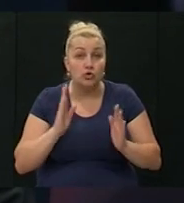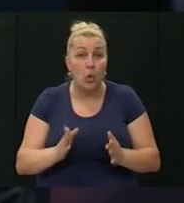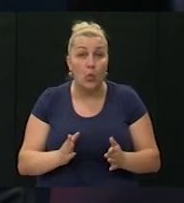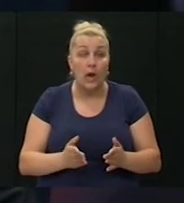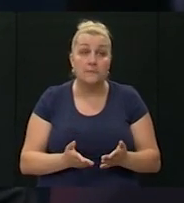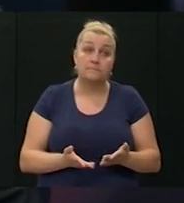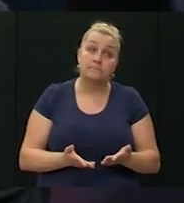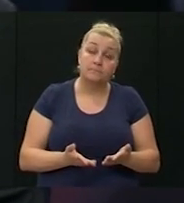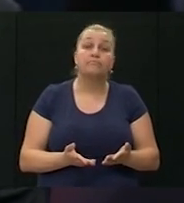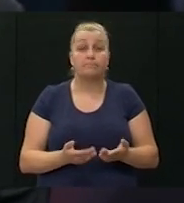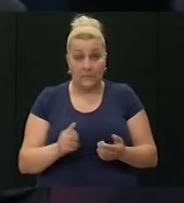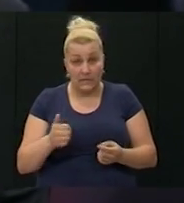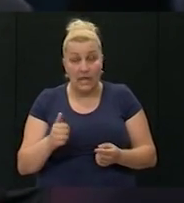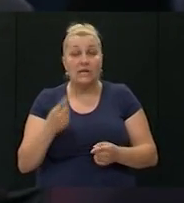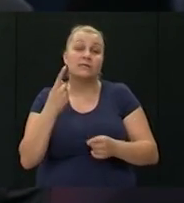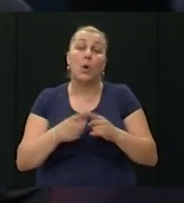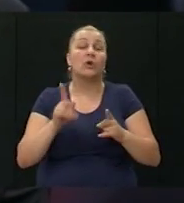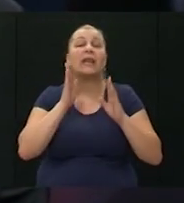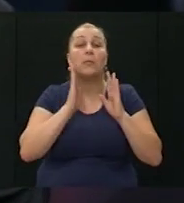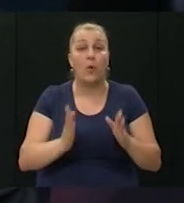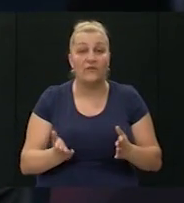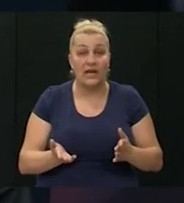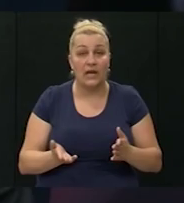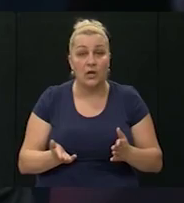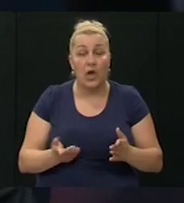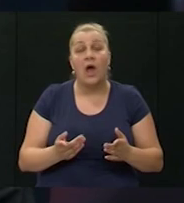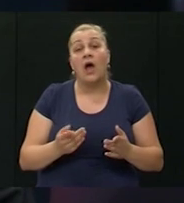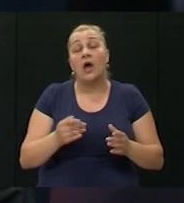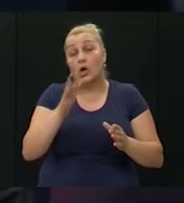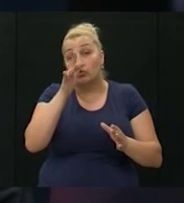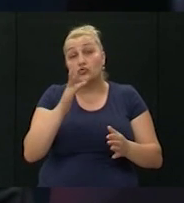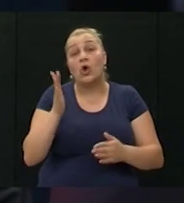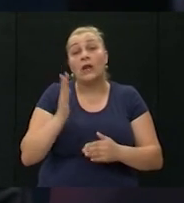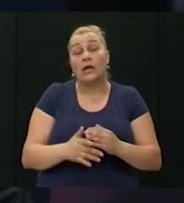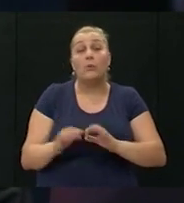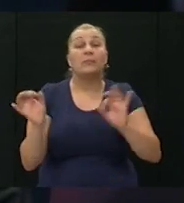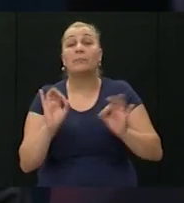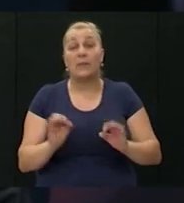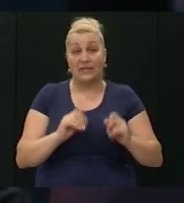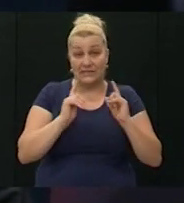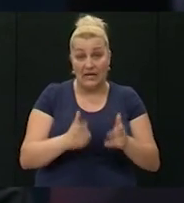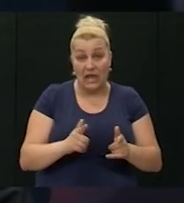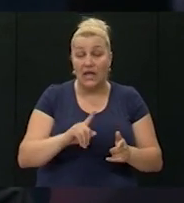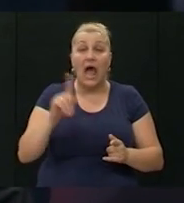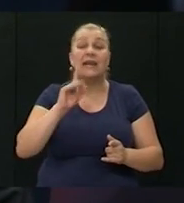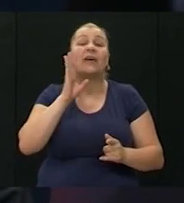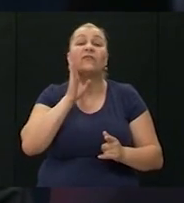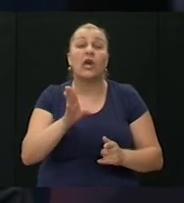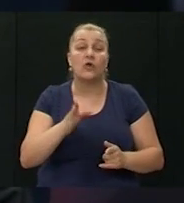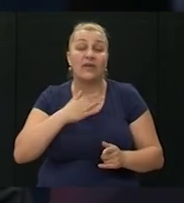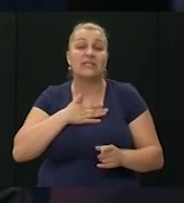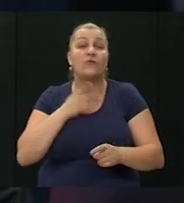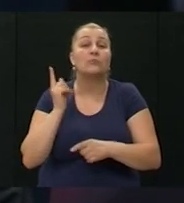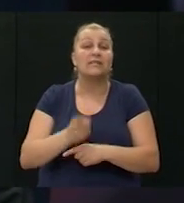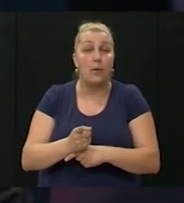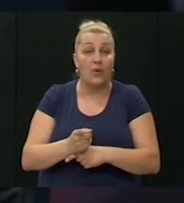Neposluha iz razloga nepovjerenja. I ružno je na konca, znate, spremati se za rat, a nemati povjerenja u svog zapovjednika.